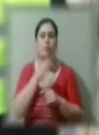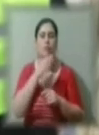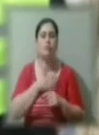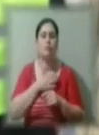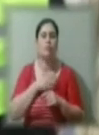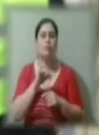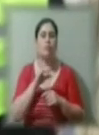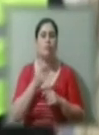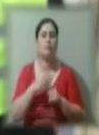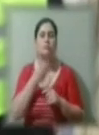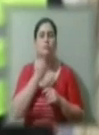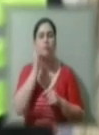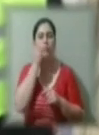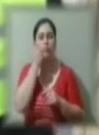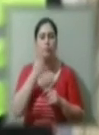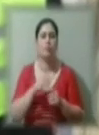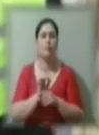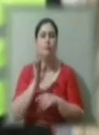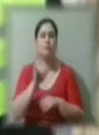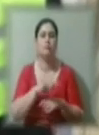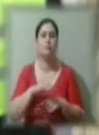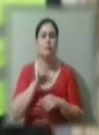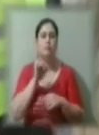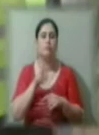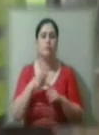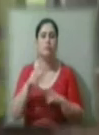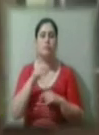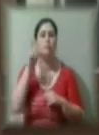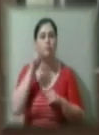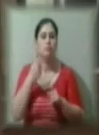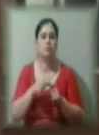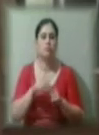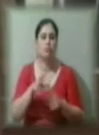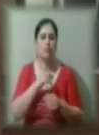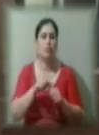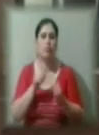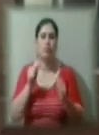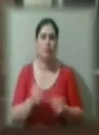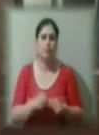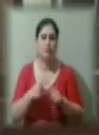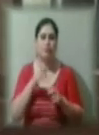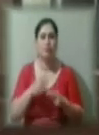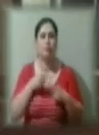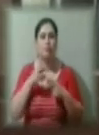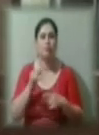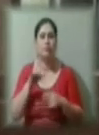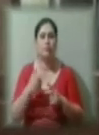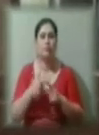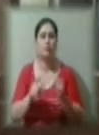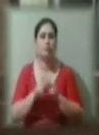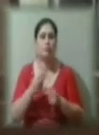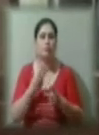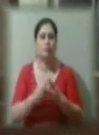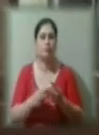бабусь вислали з території Криму. Ми знаємо цю братню любов. Перед поїздкою до Криму, з якої почалося ув'язнення, були певні